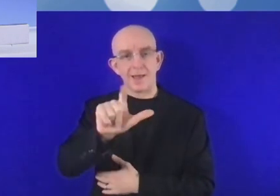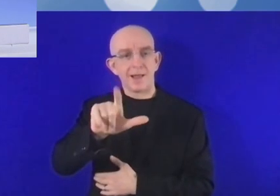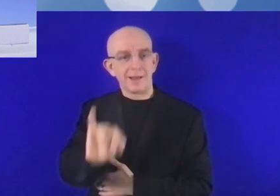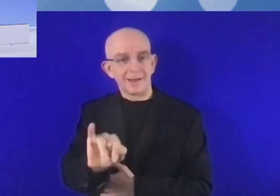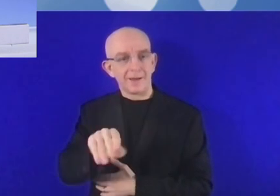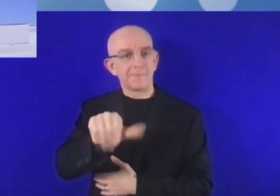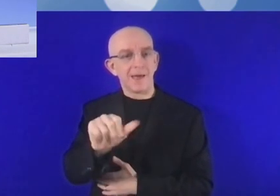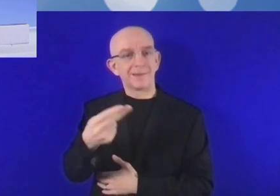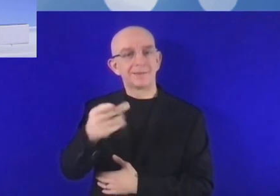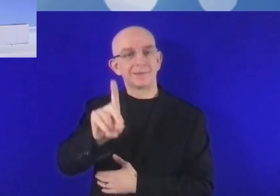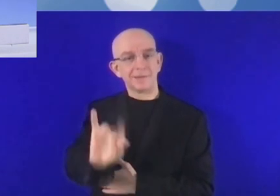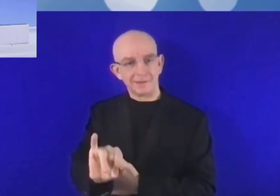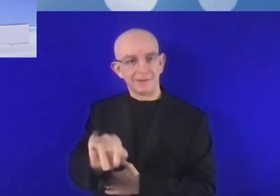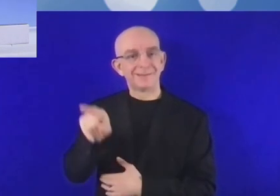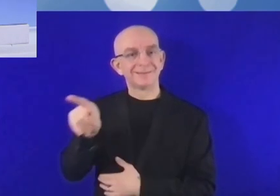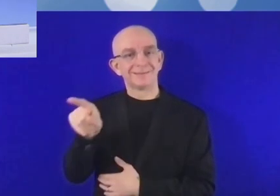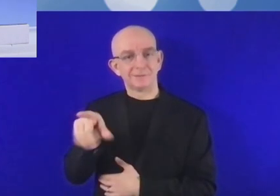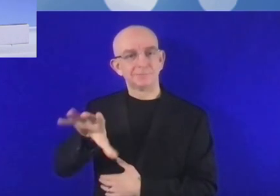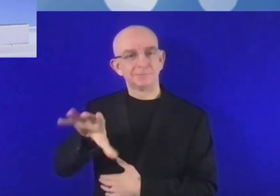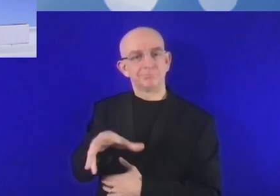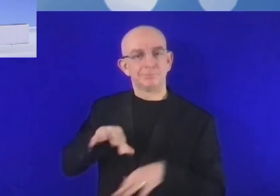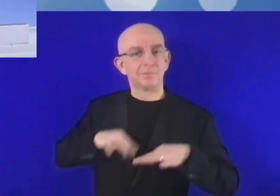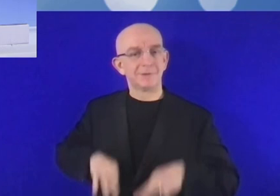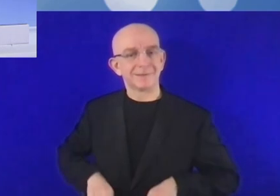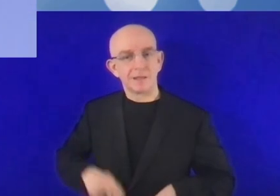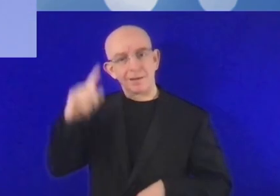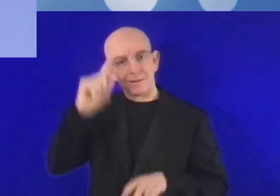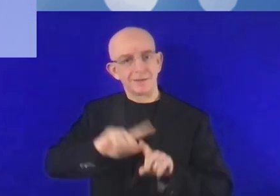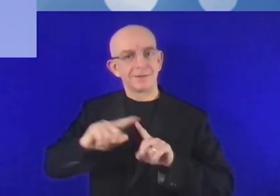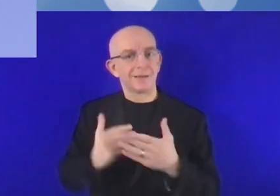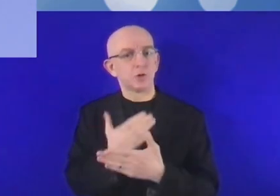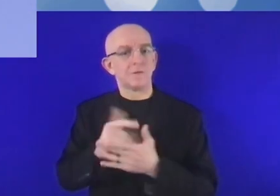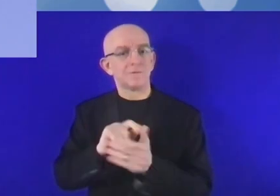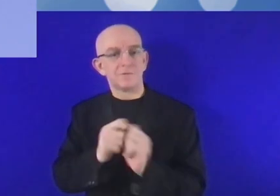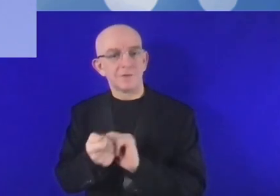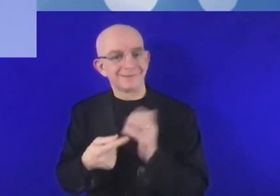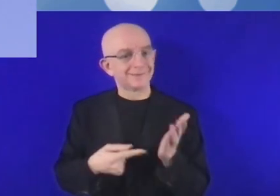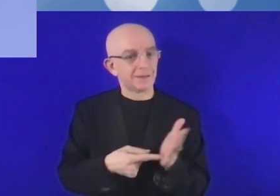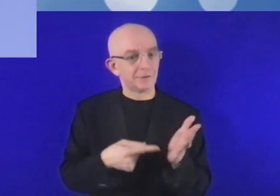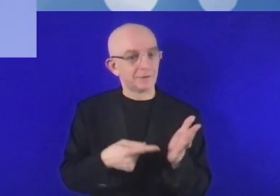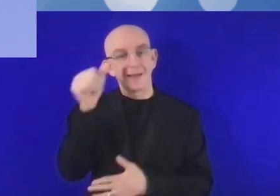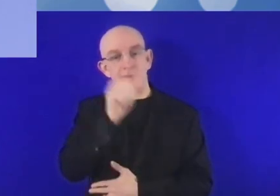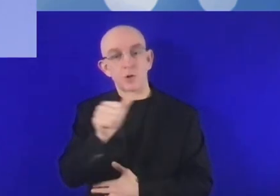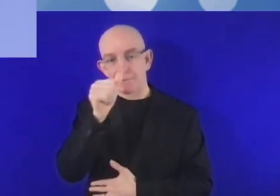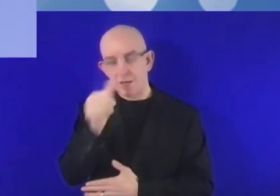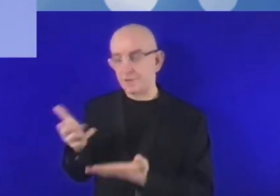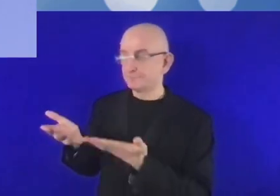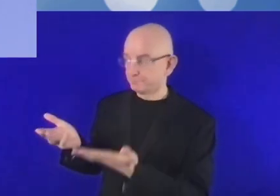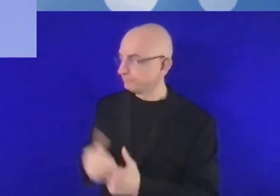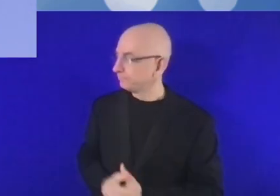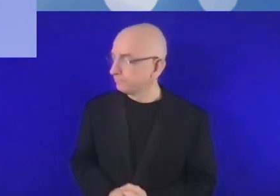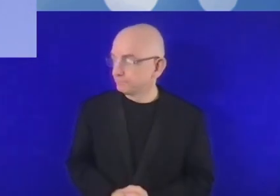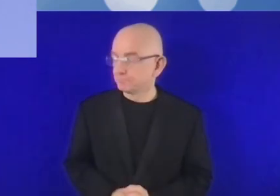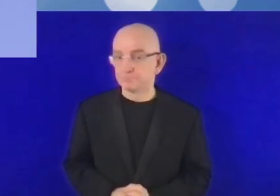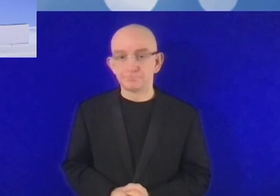commencerons par vous, Madame Khouria Ali Mardi, ministre de l'Innovation et de la Technologie d'Ethiopie.